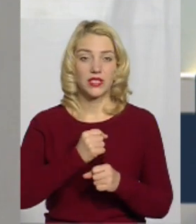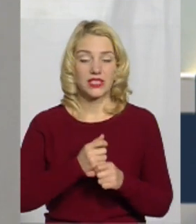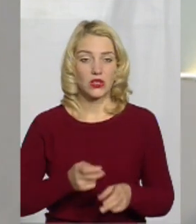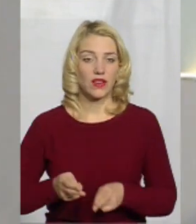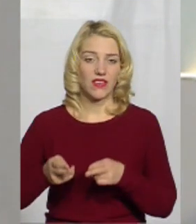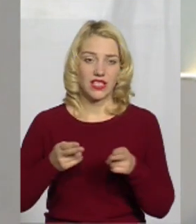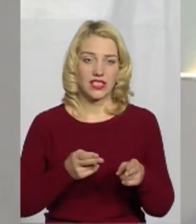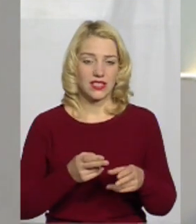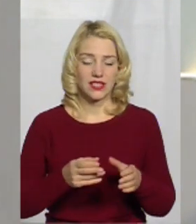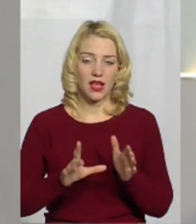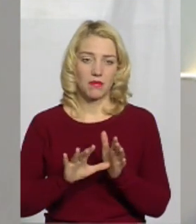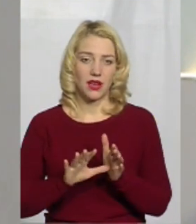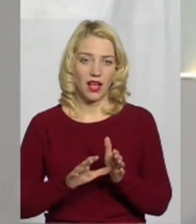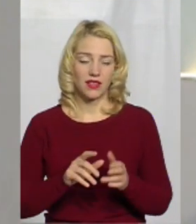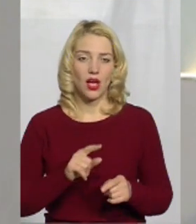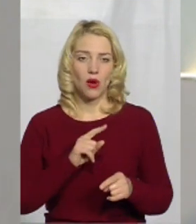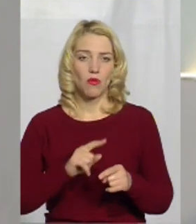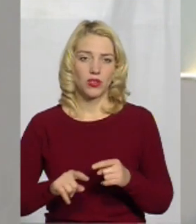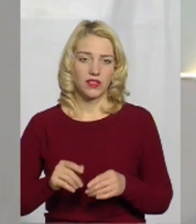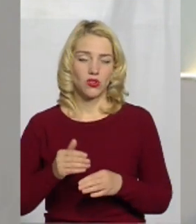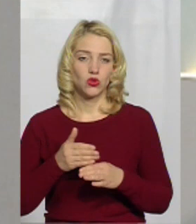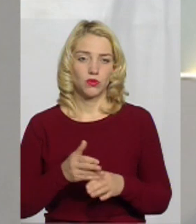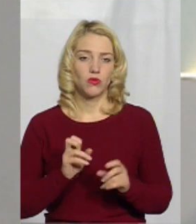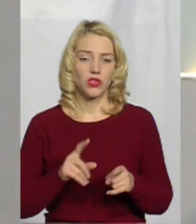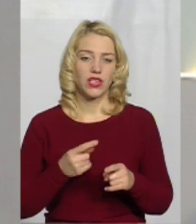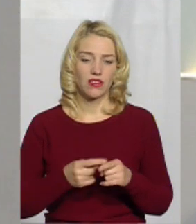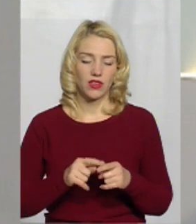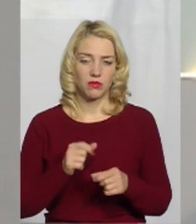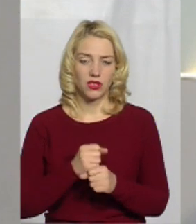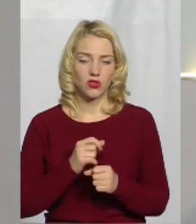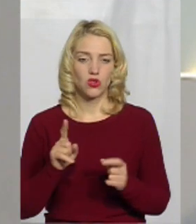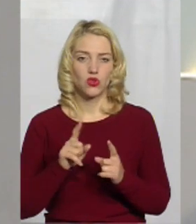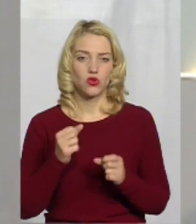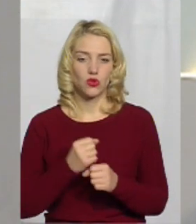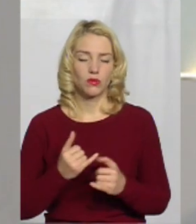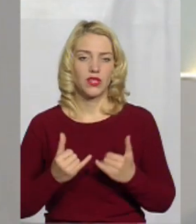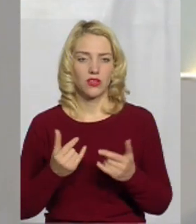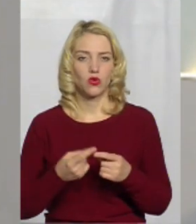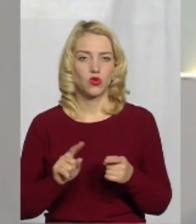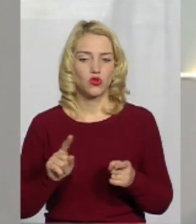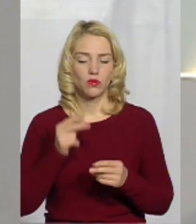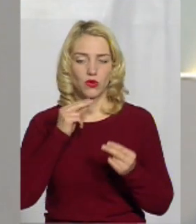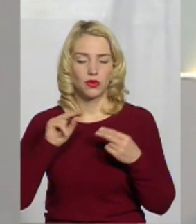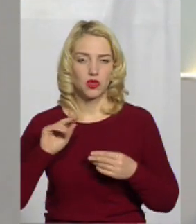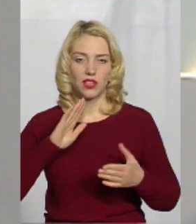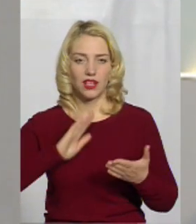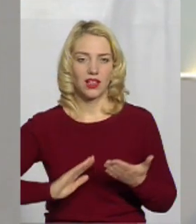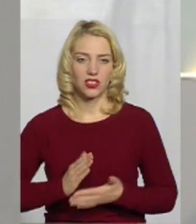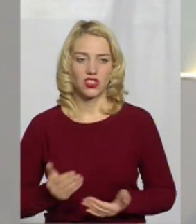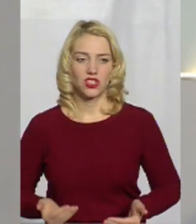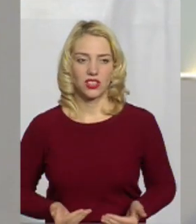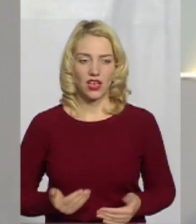виїзна бригада паліативної допомоги. Як вона працює та що робить для того, аби поліпшити якість життя